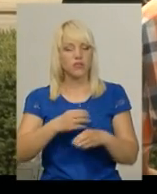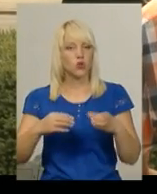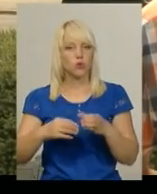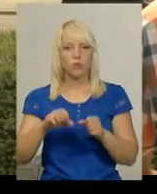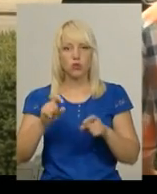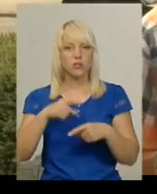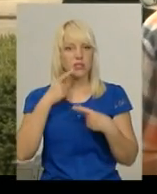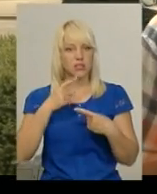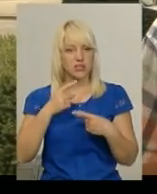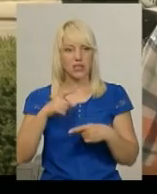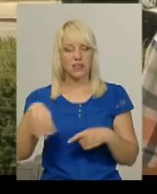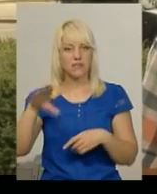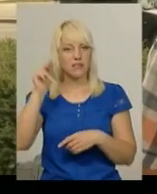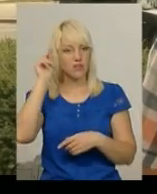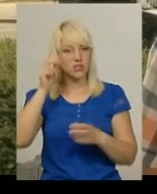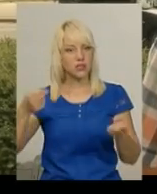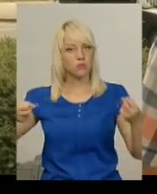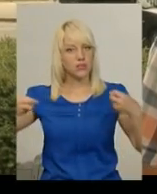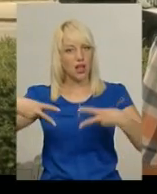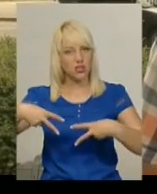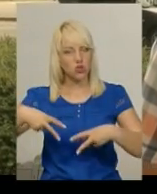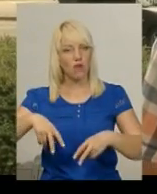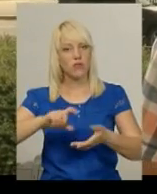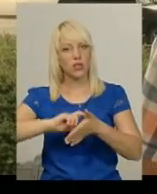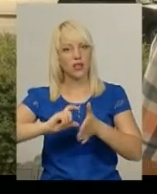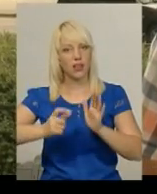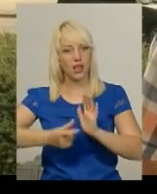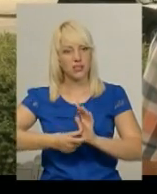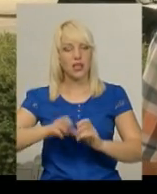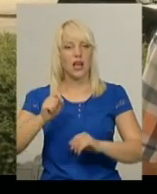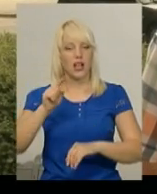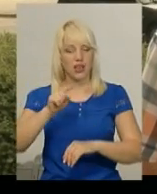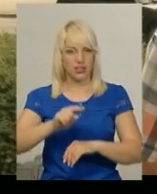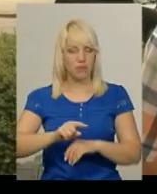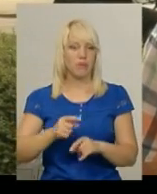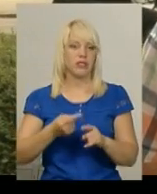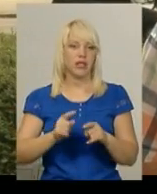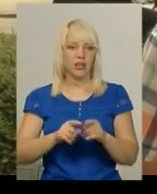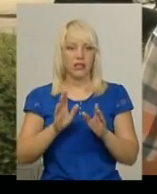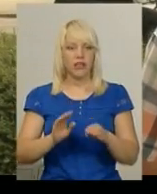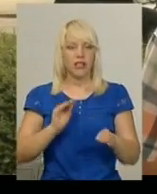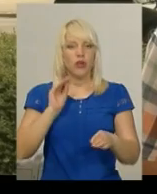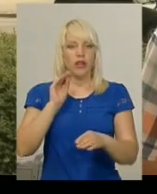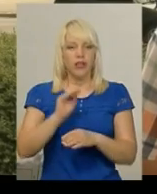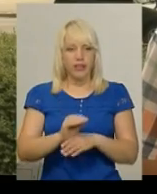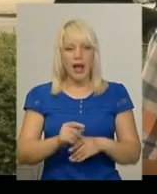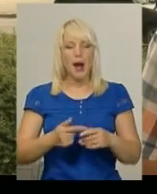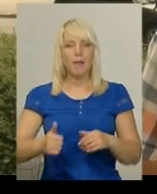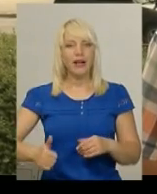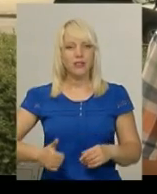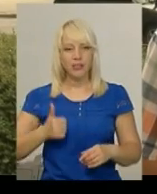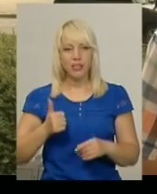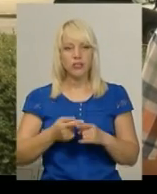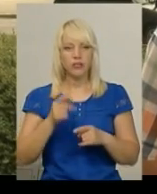навчаються в спеціалізованому класі, але тим не менше це тільки додає престижу